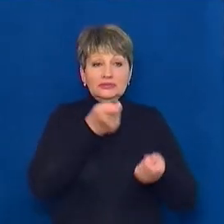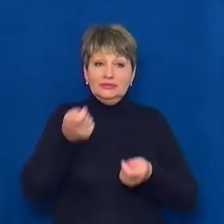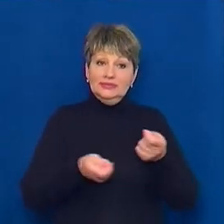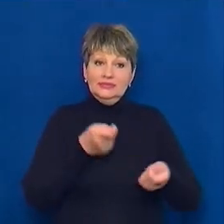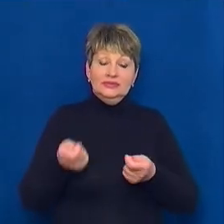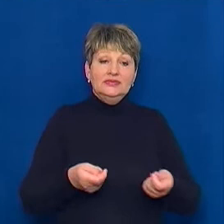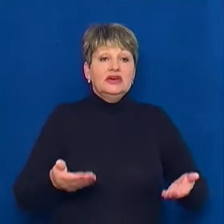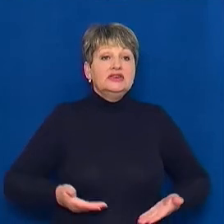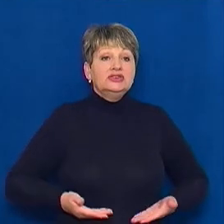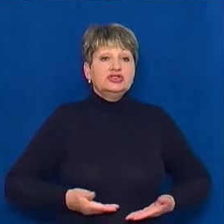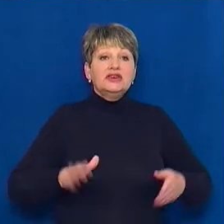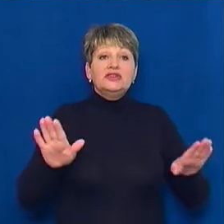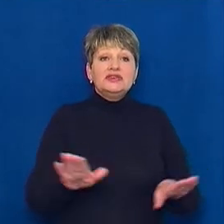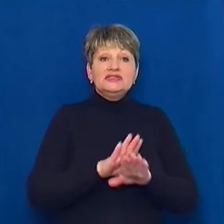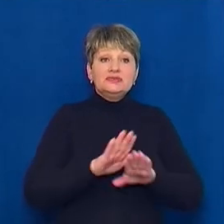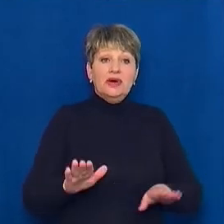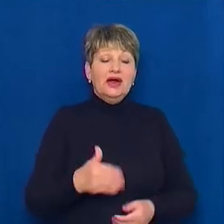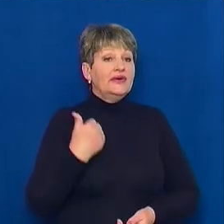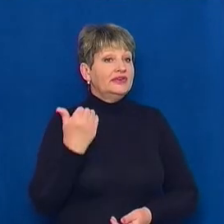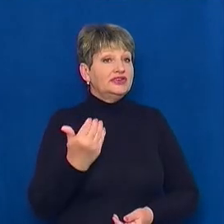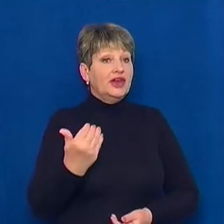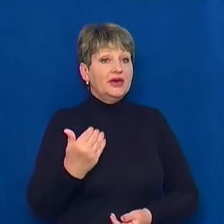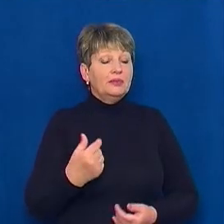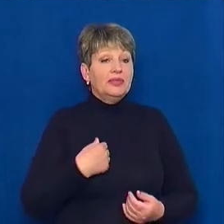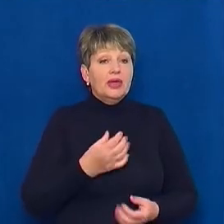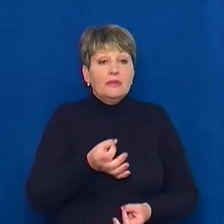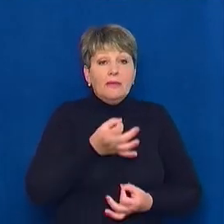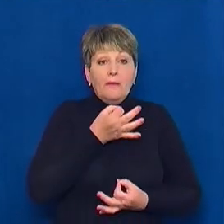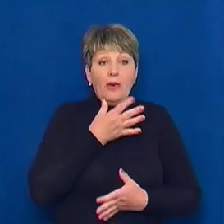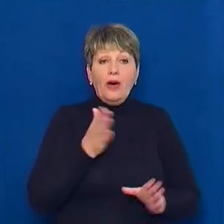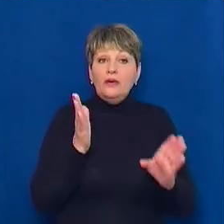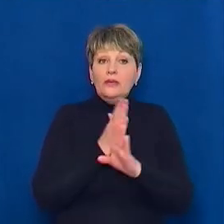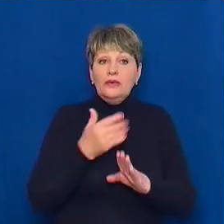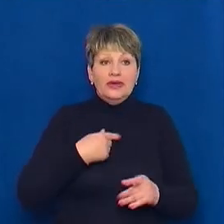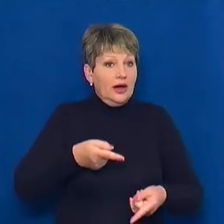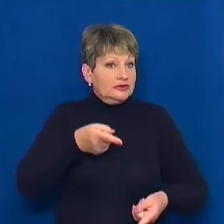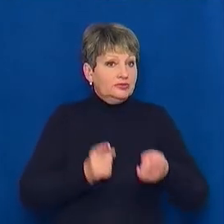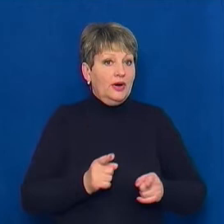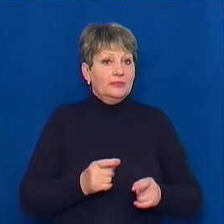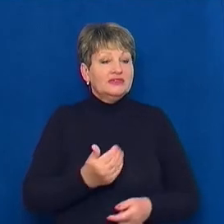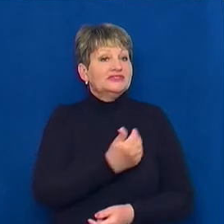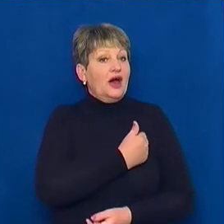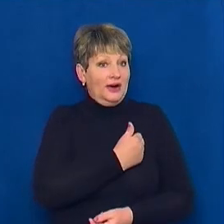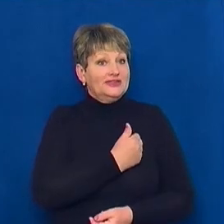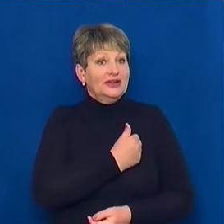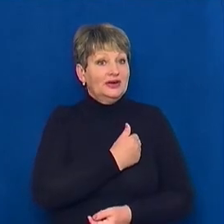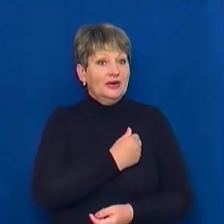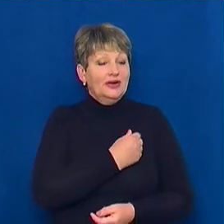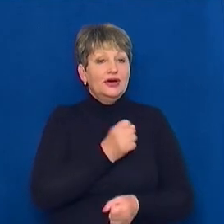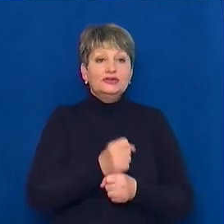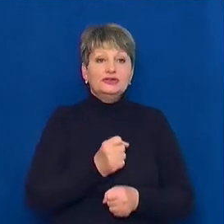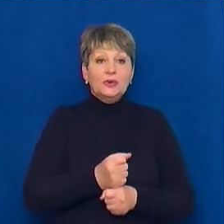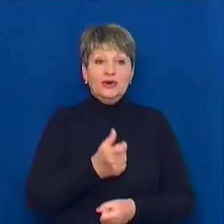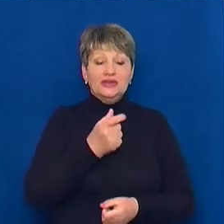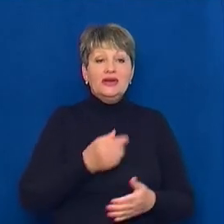співачки. Її постать мене так захопила, що я по-вспражньому захотіла, знаєте, ну як то кажуть, зробити це